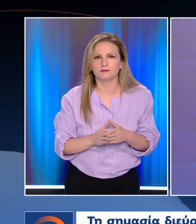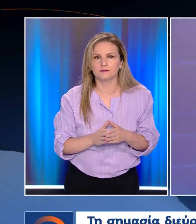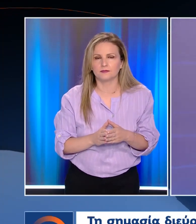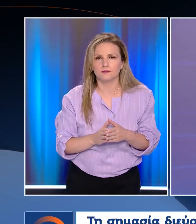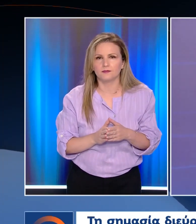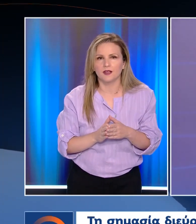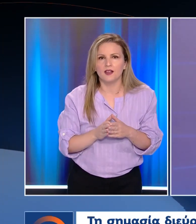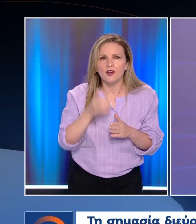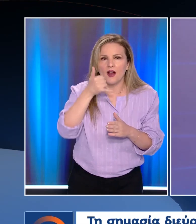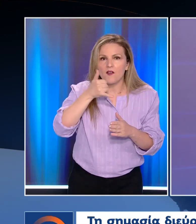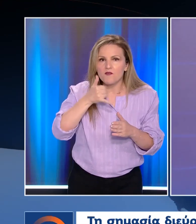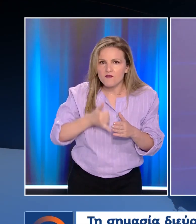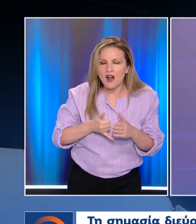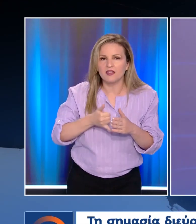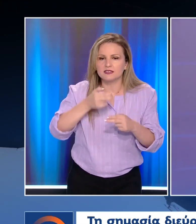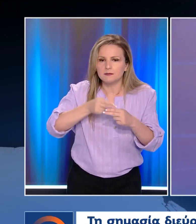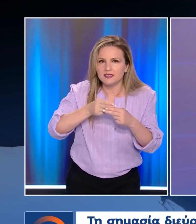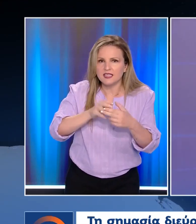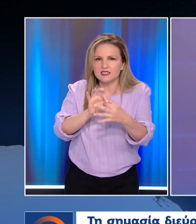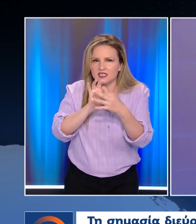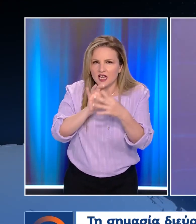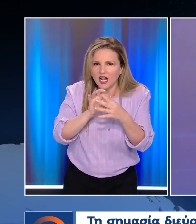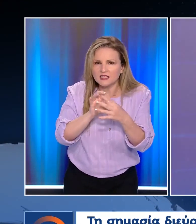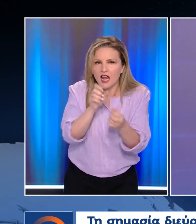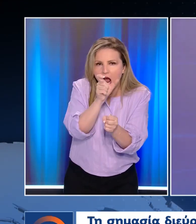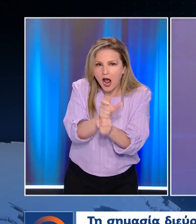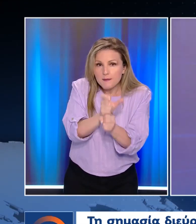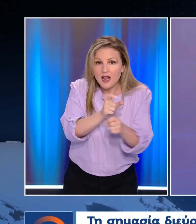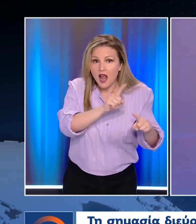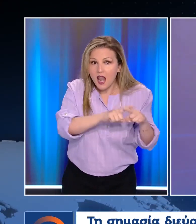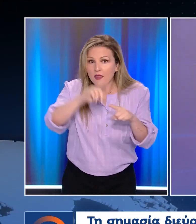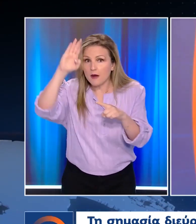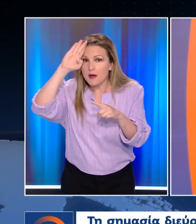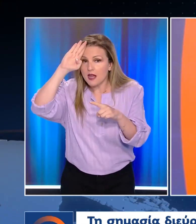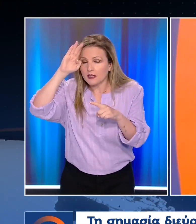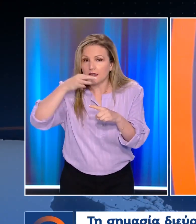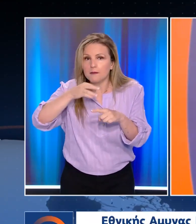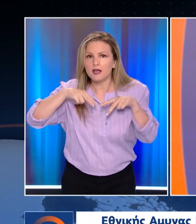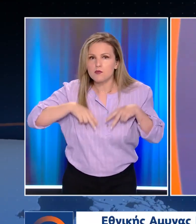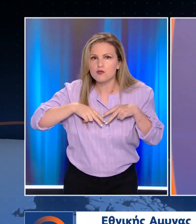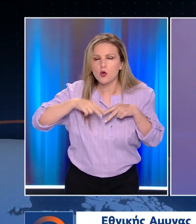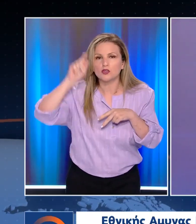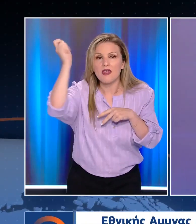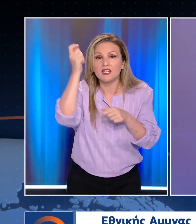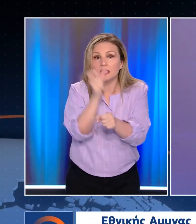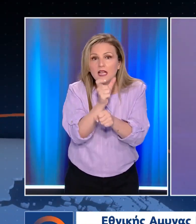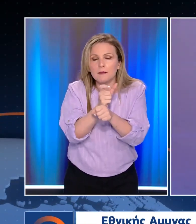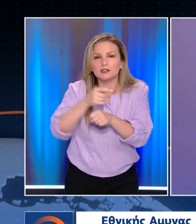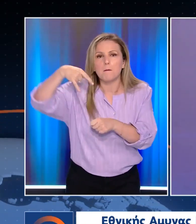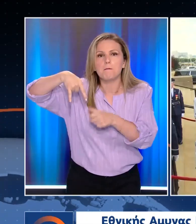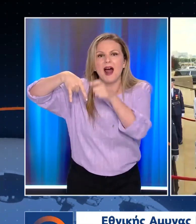διεύρυνσης και εμβάθυνσης της στρατηγικής αμυντικής σχέσης Ελλάδας-ΚΠΑ ανέδειξε ο Υπουργός Εθνικής Άμυνας Νίκος